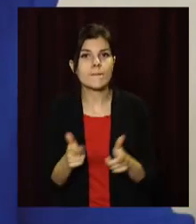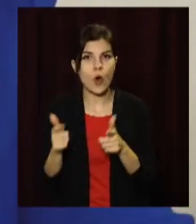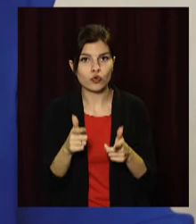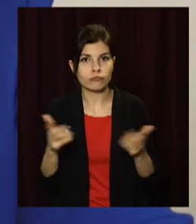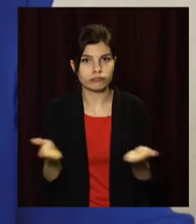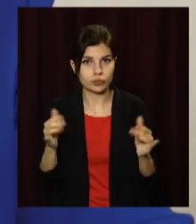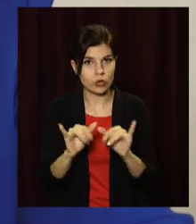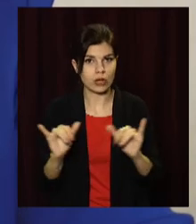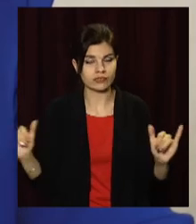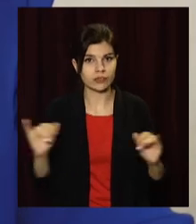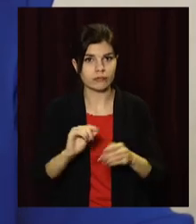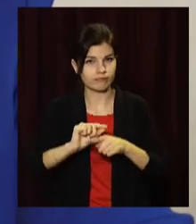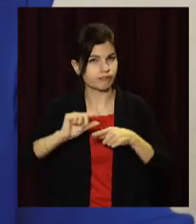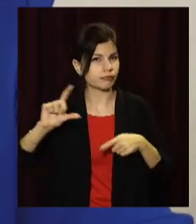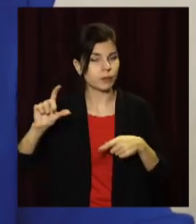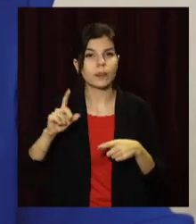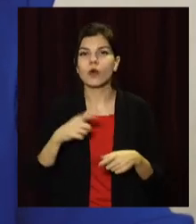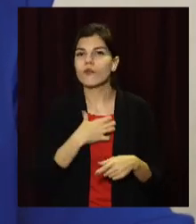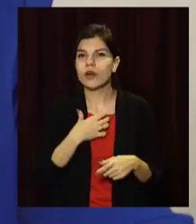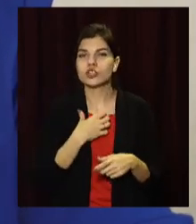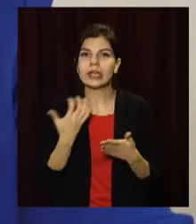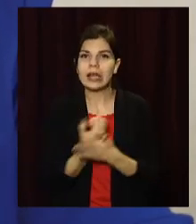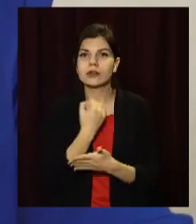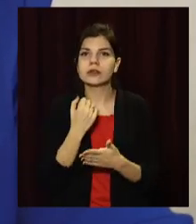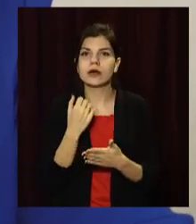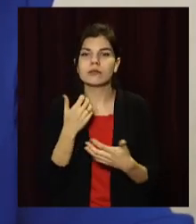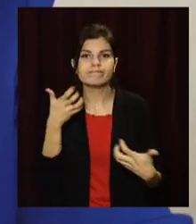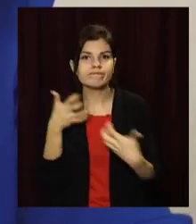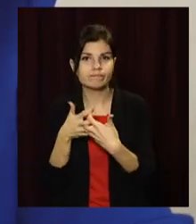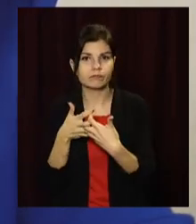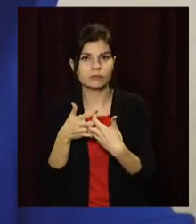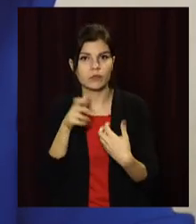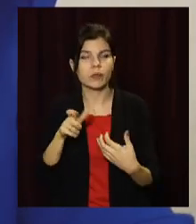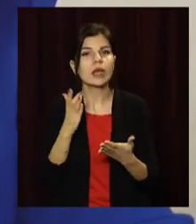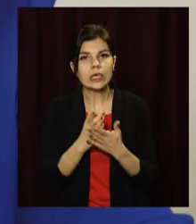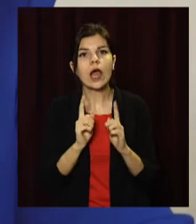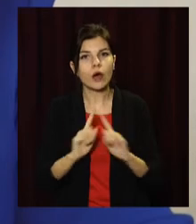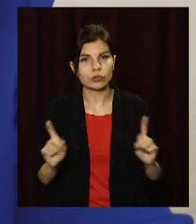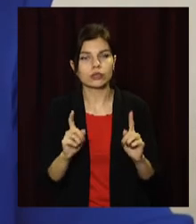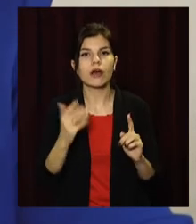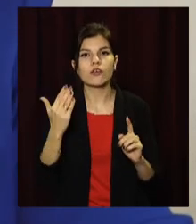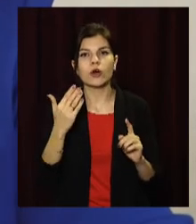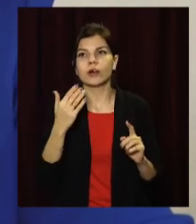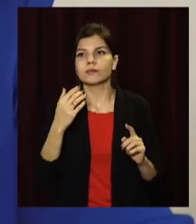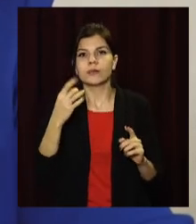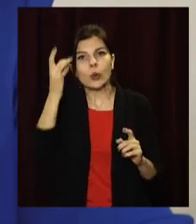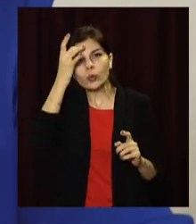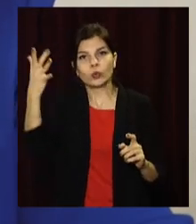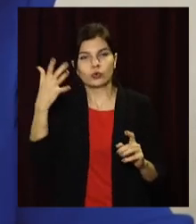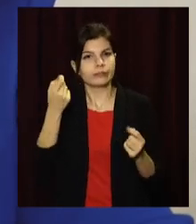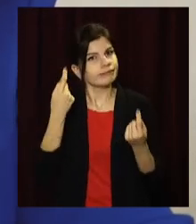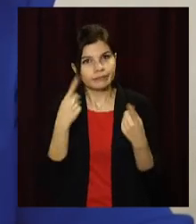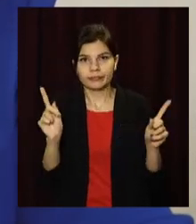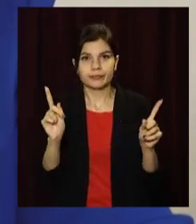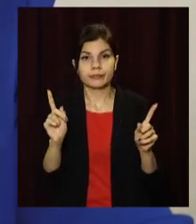Дуже важливо знайти з ними контакт, тому що є особливості ментальні. І я